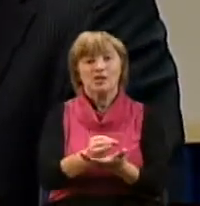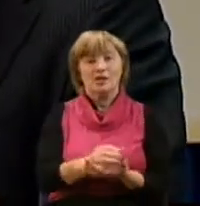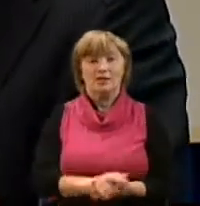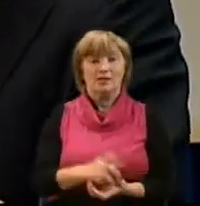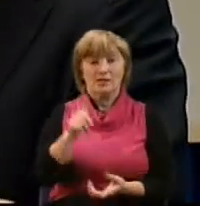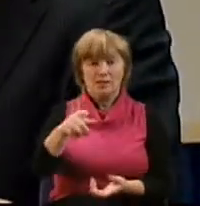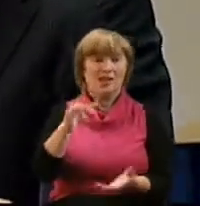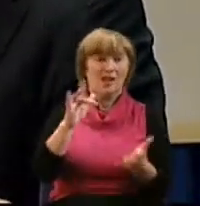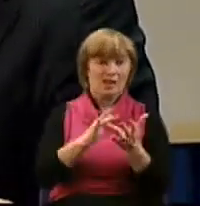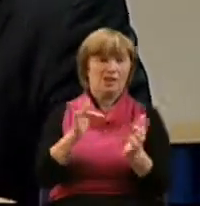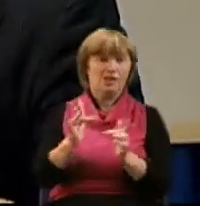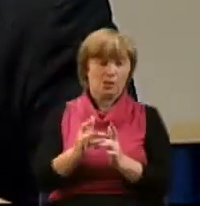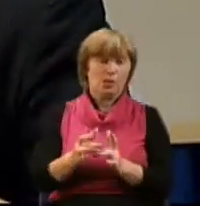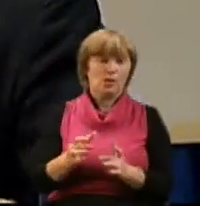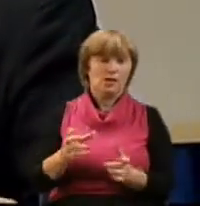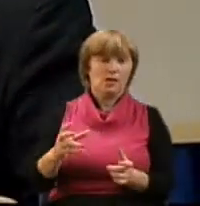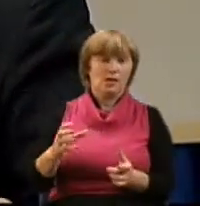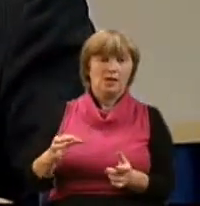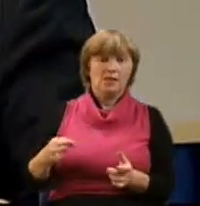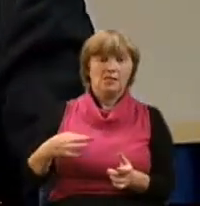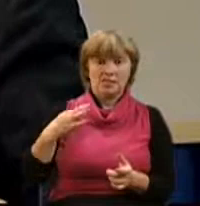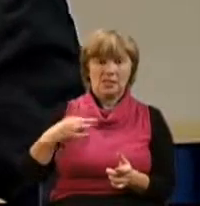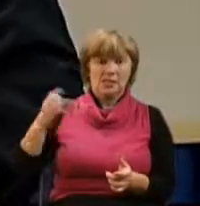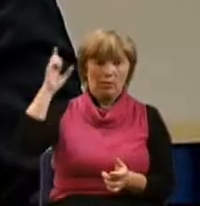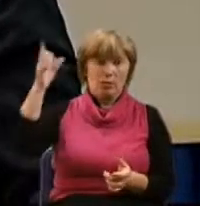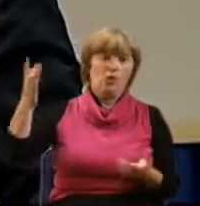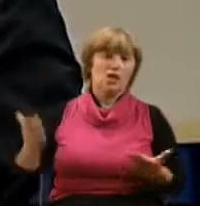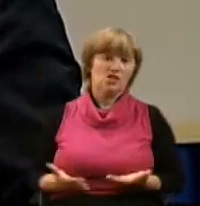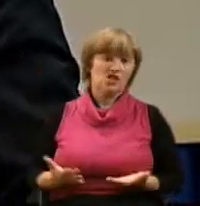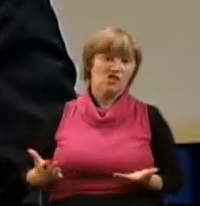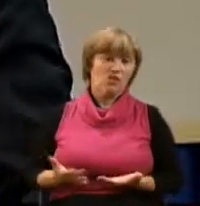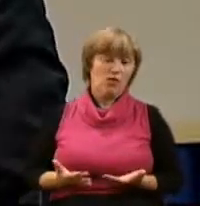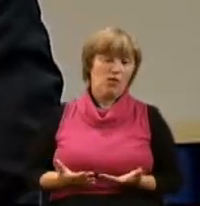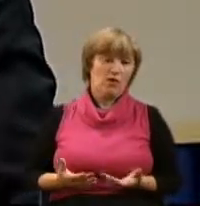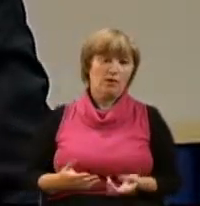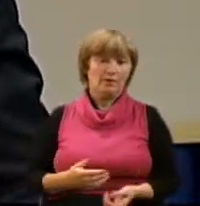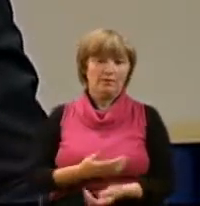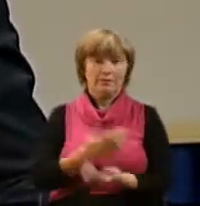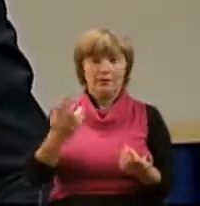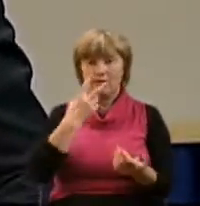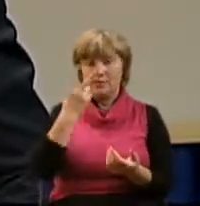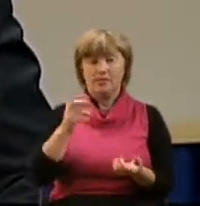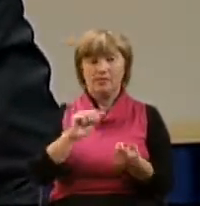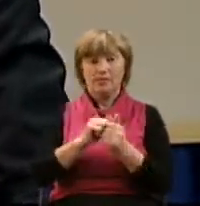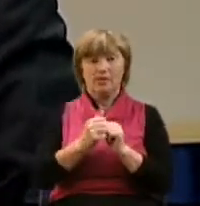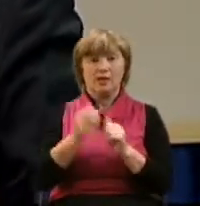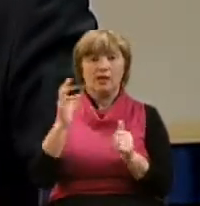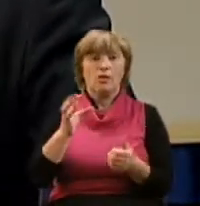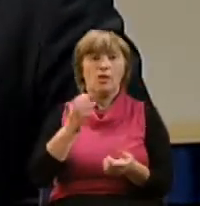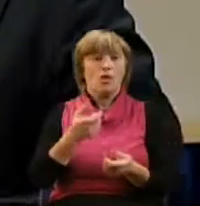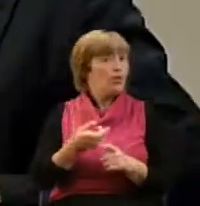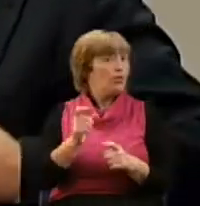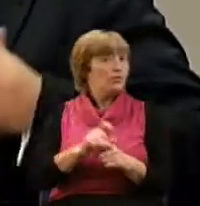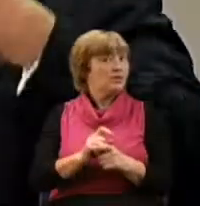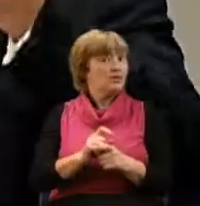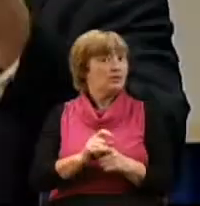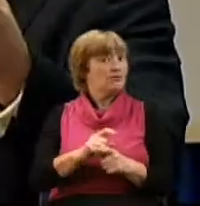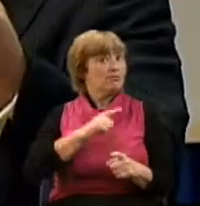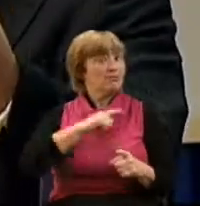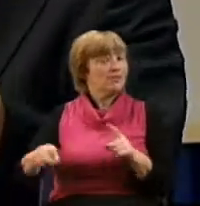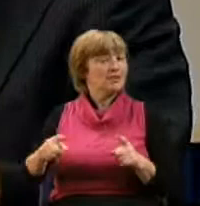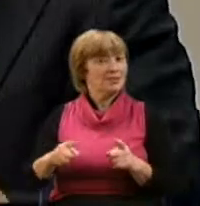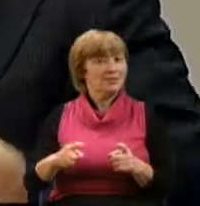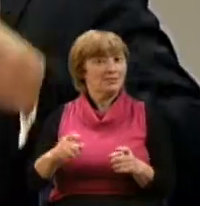«Ты Христос, Сын Бога Живого». То есть мы видим Петра как очень инициативного